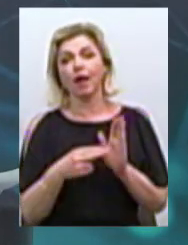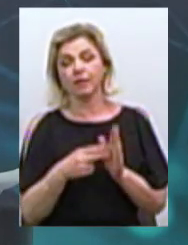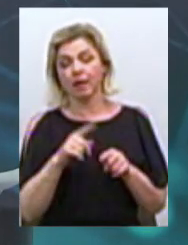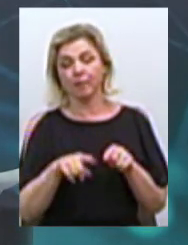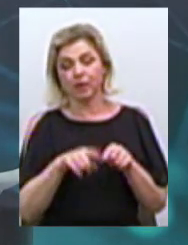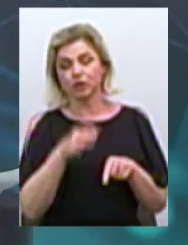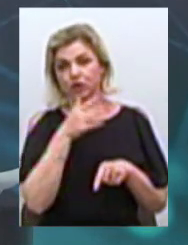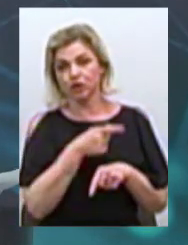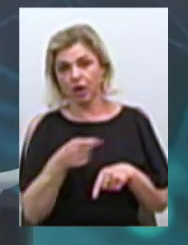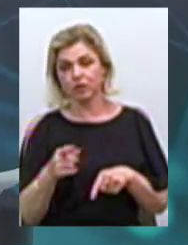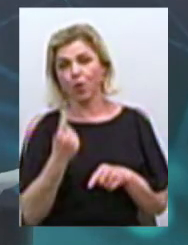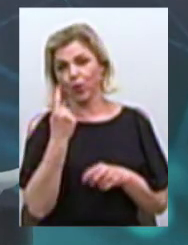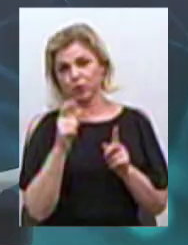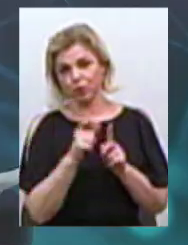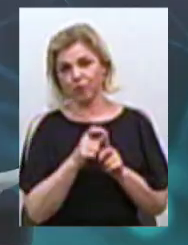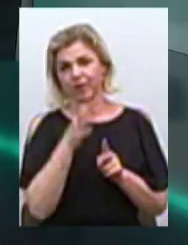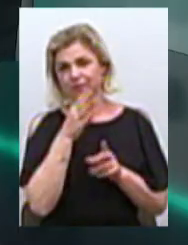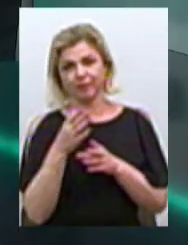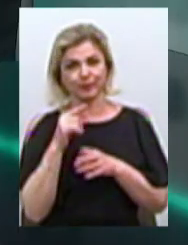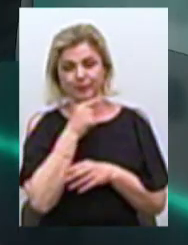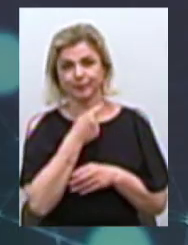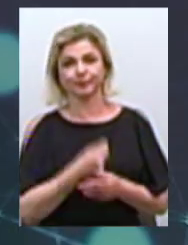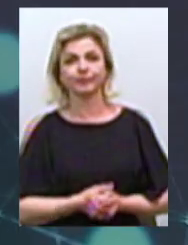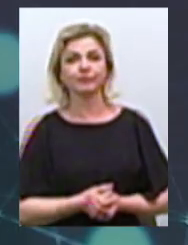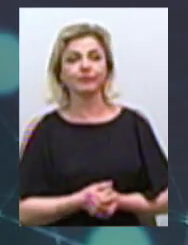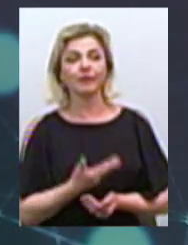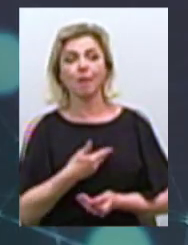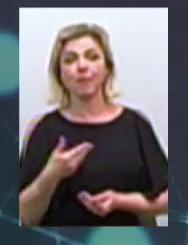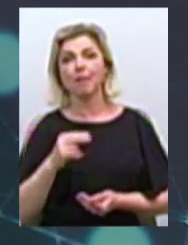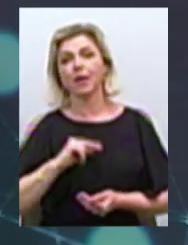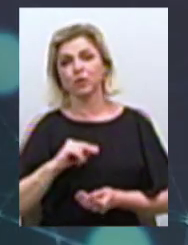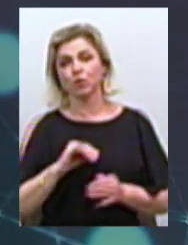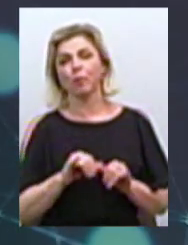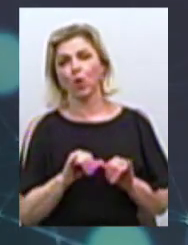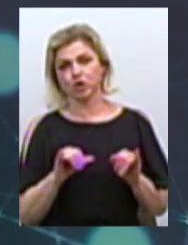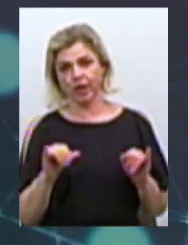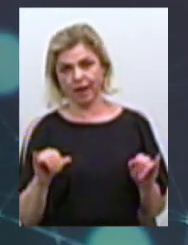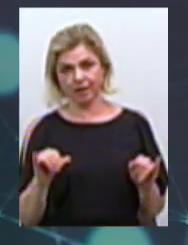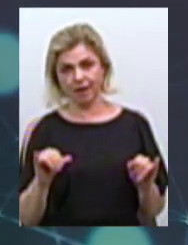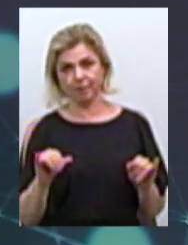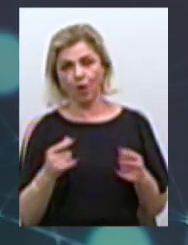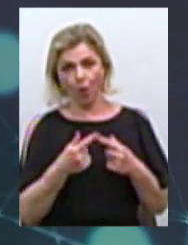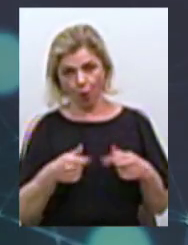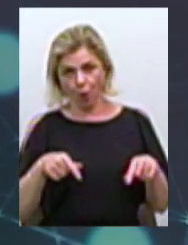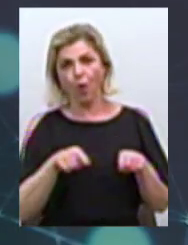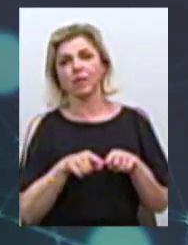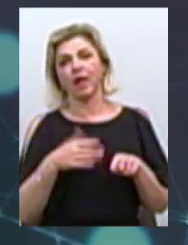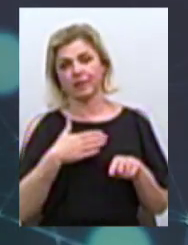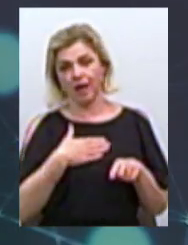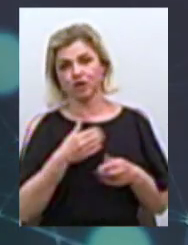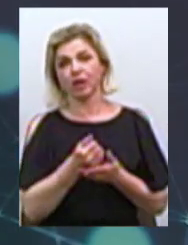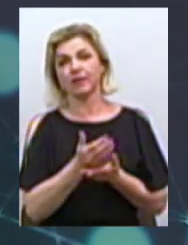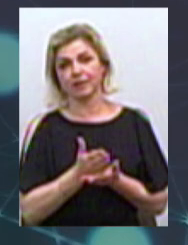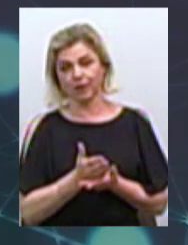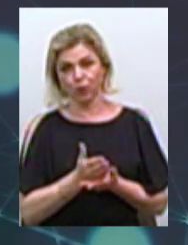часом? Тільки одне слово, адже часу немає. Ми працюємо над розширенням кола, надання